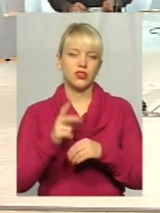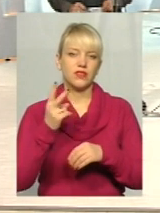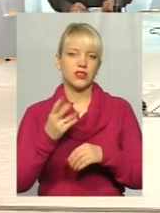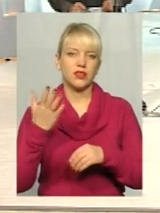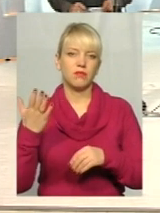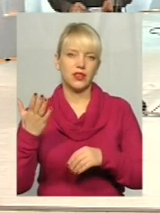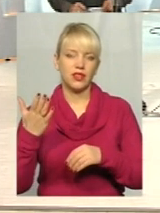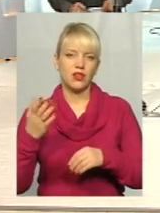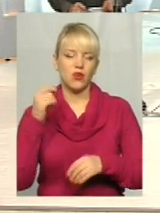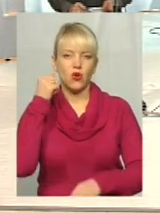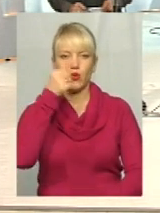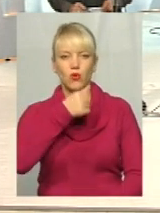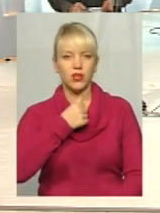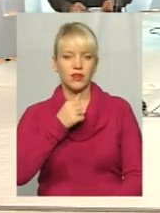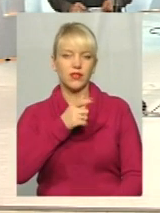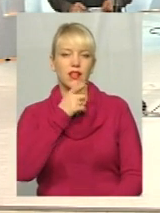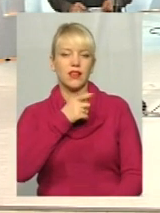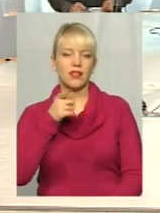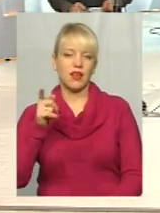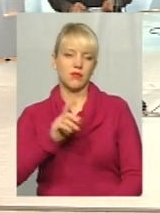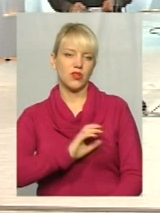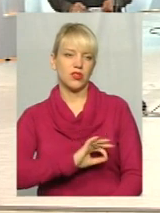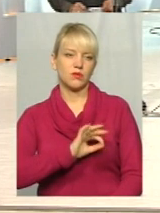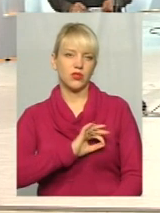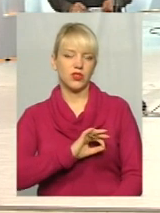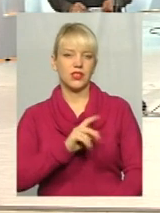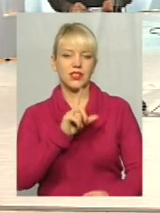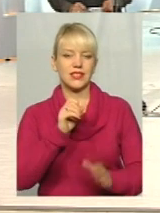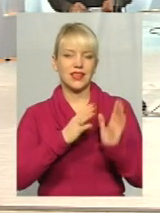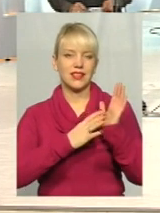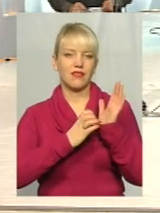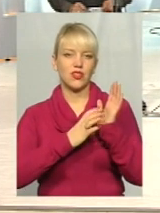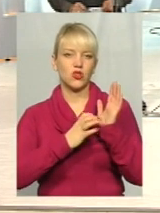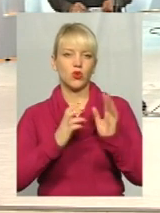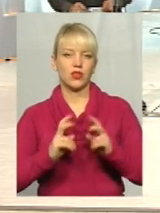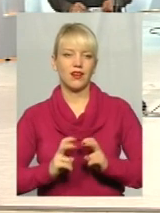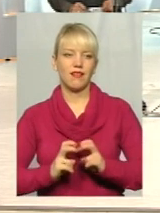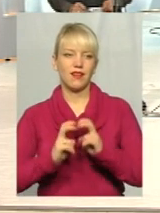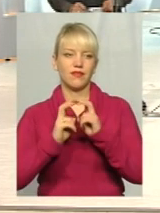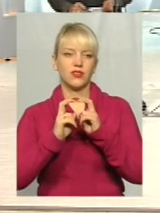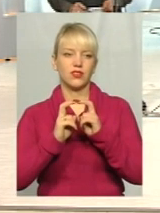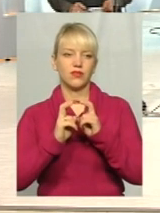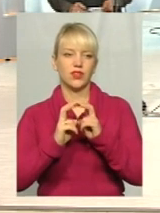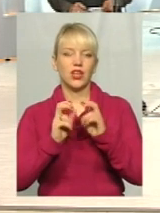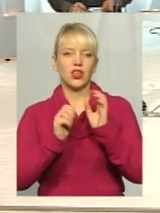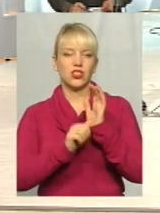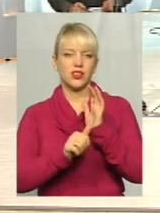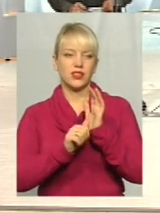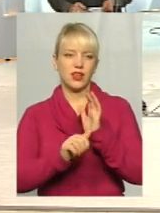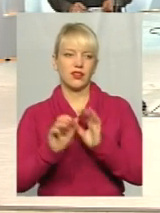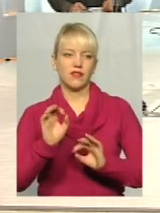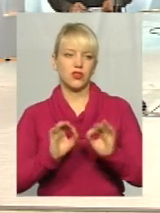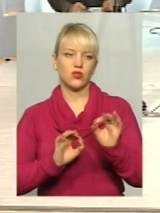перміну експлуатації. Тобто з 900 ліфтів? Це на 60%.